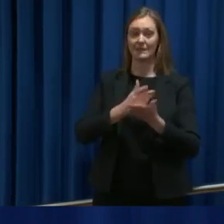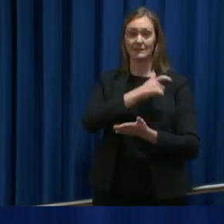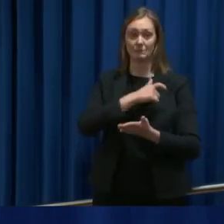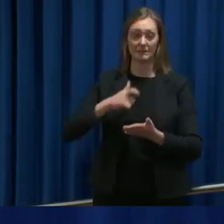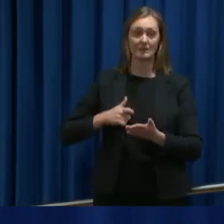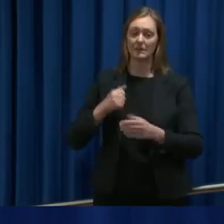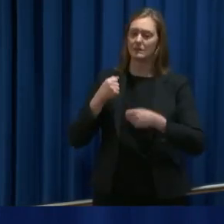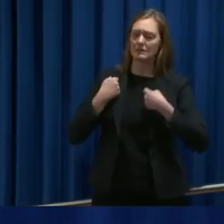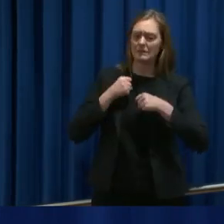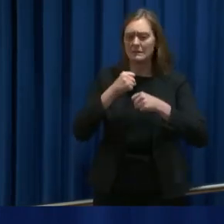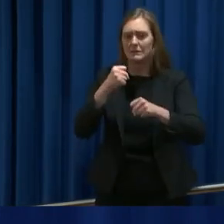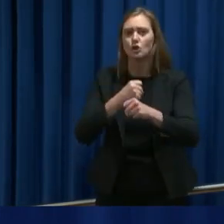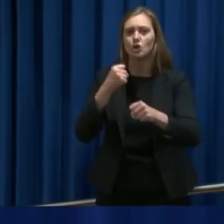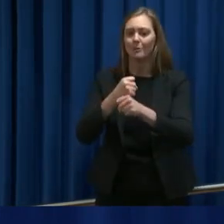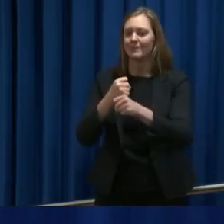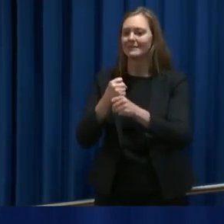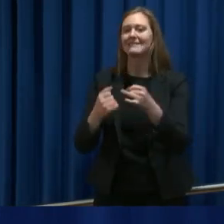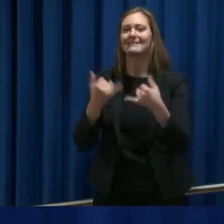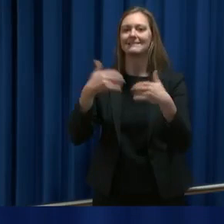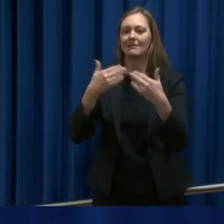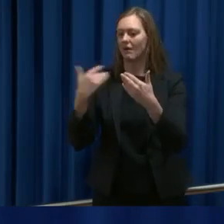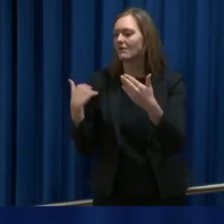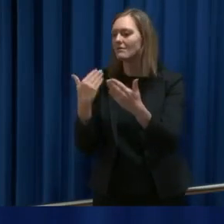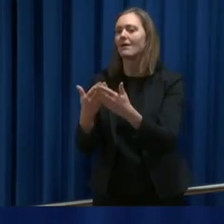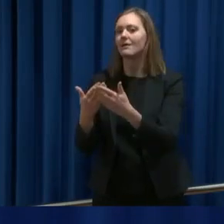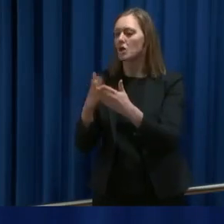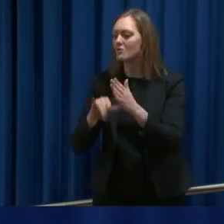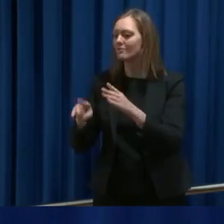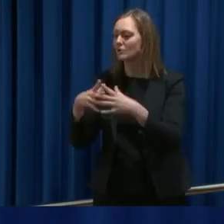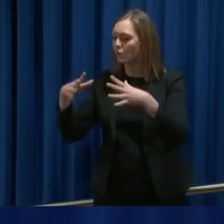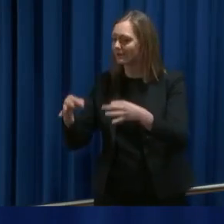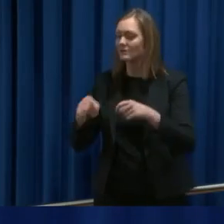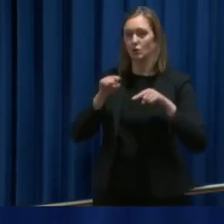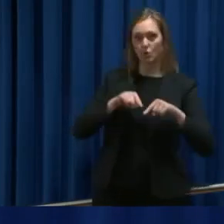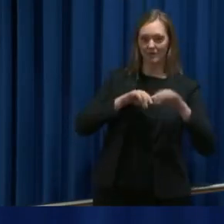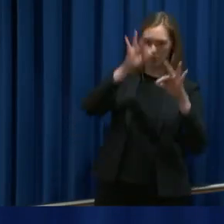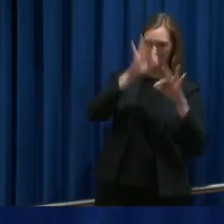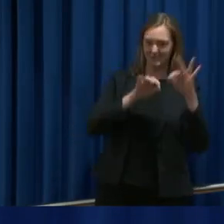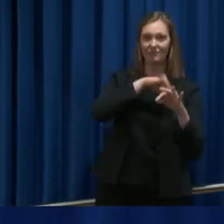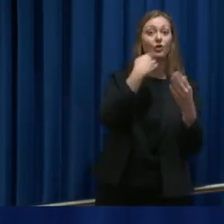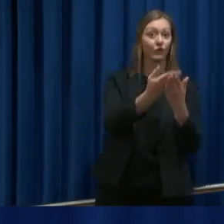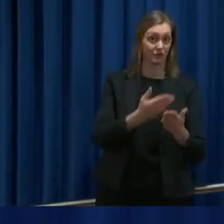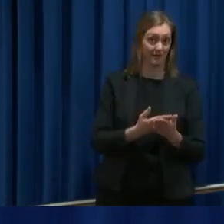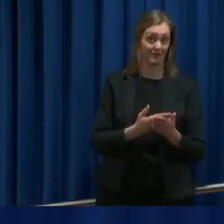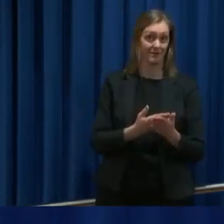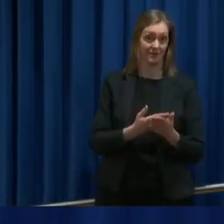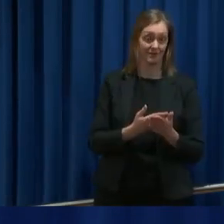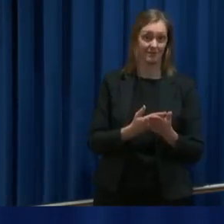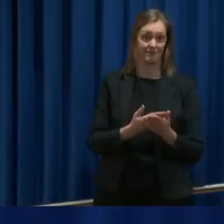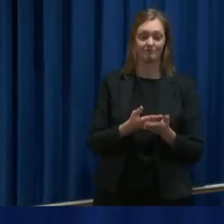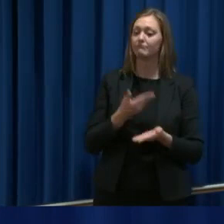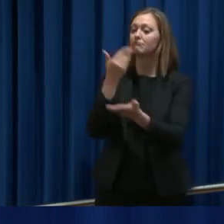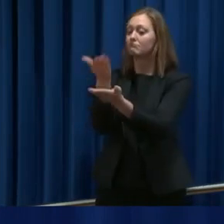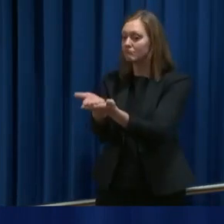jobbet aktivt med partiene på Stortinget med i disse dager, slik at vi legger frem et forslag som er noe justert utenfor det første utkastet vi hadde,